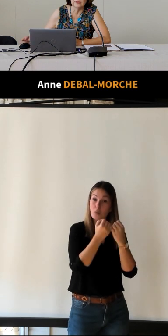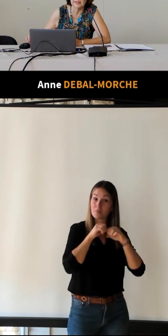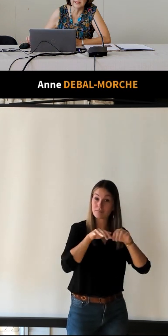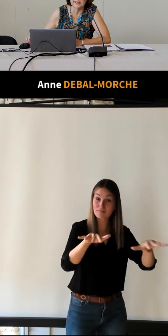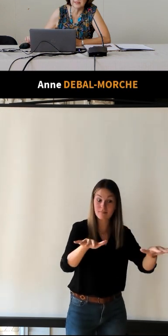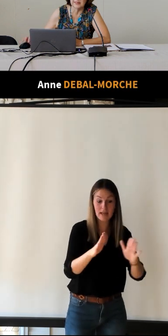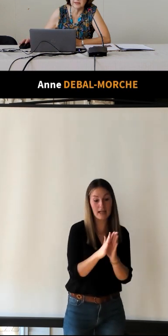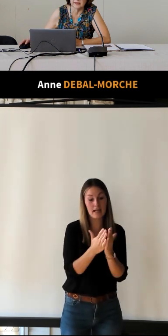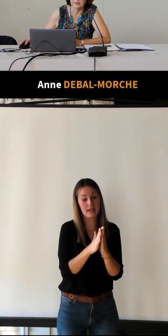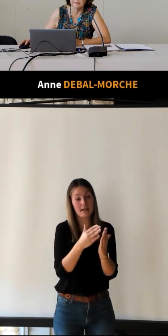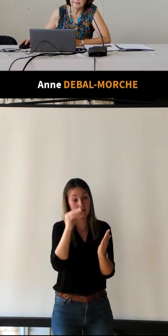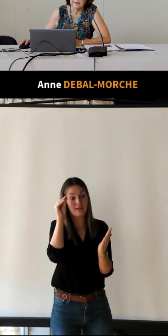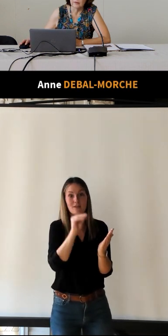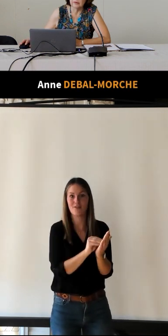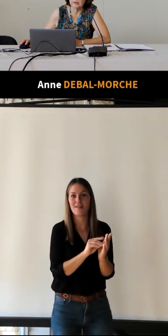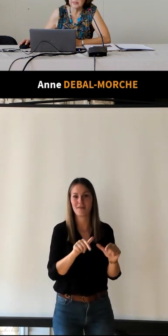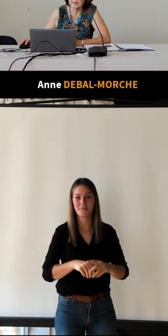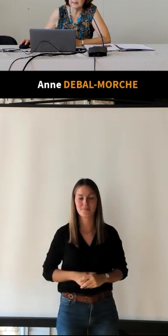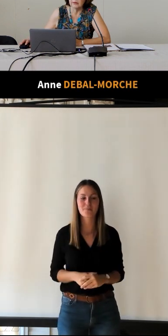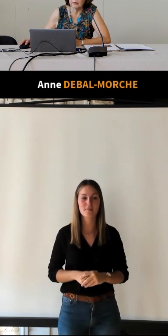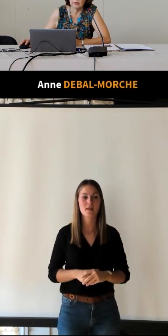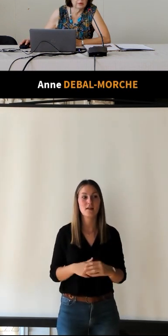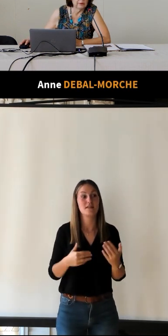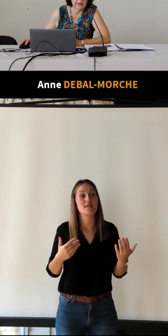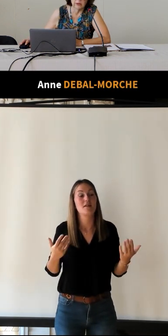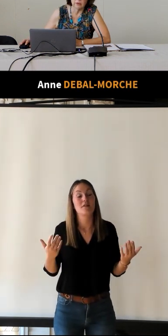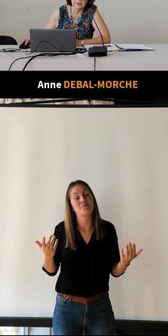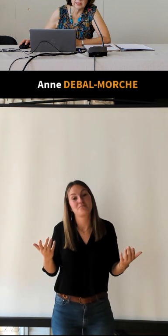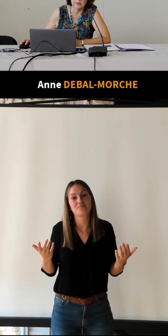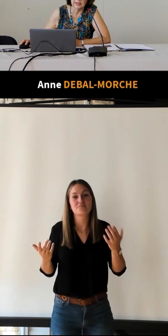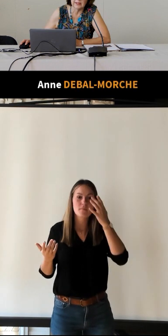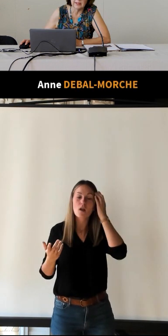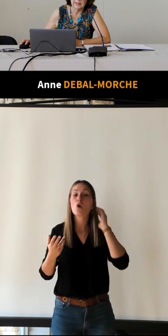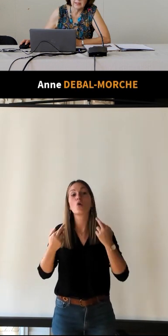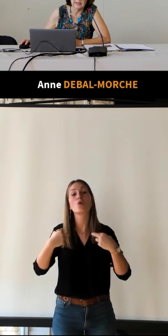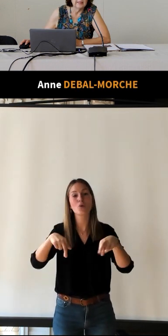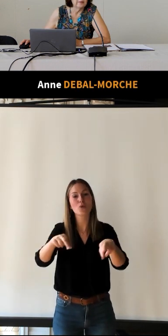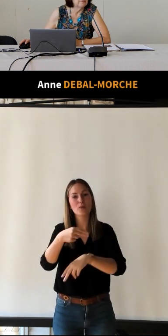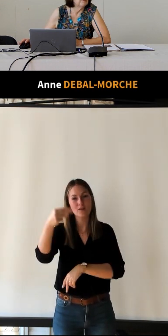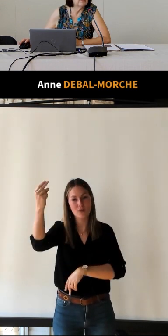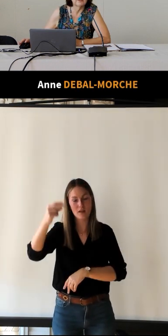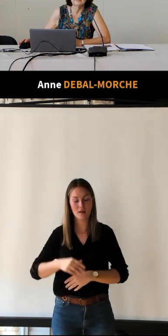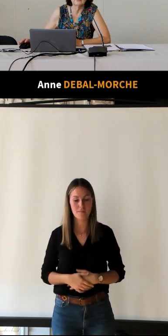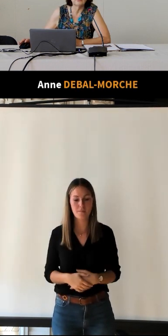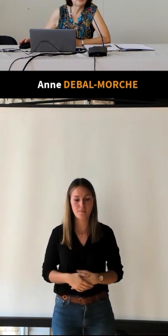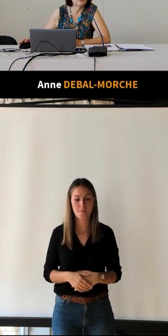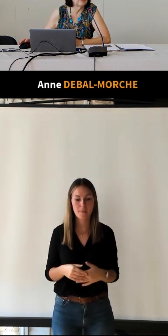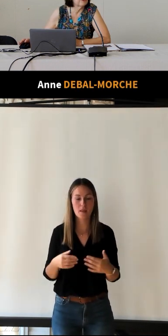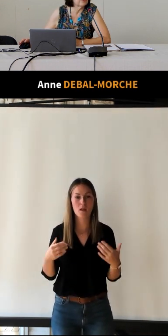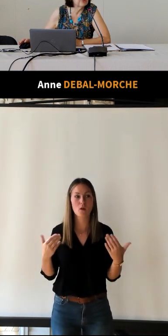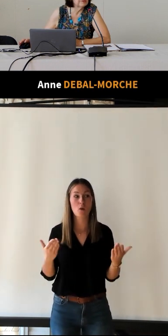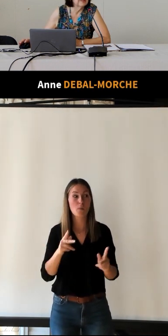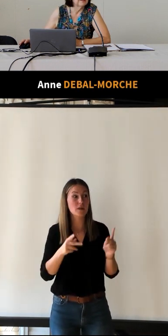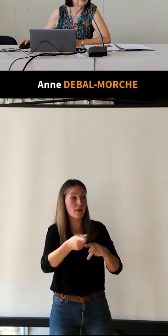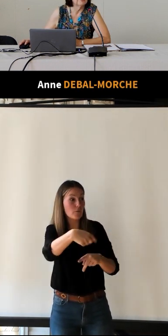guide du syndicat d'initiatives. Donc,'était rue nationale et, bon, pour les Tours